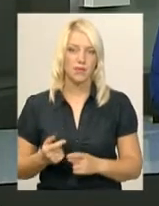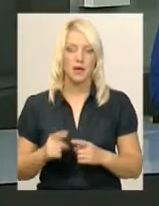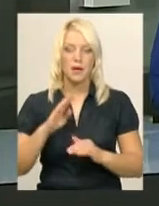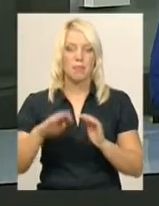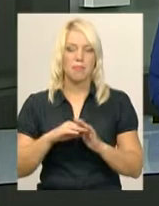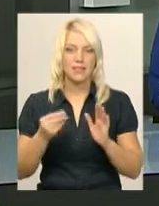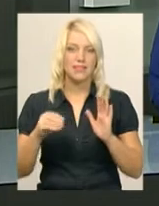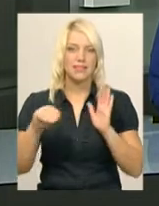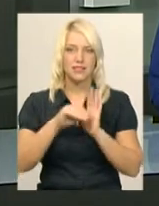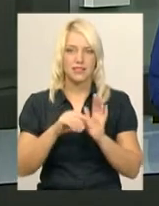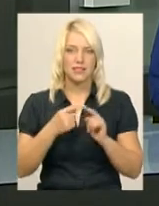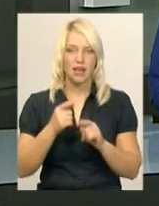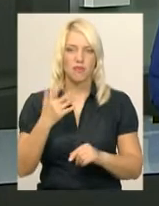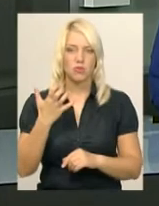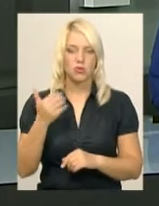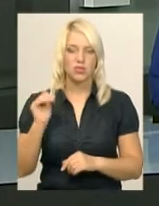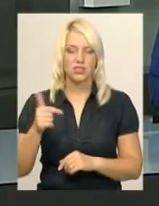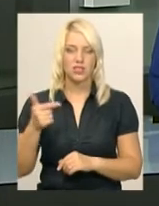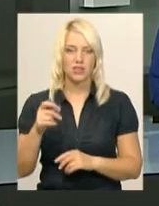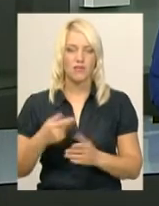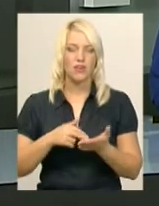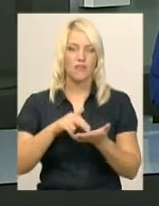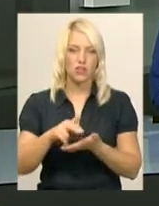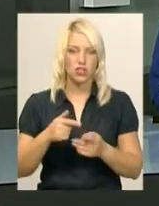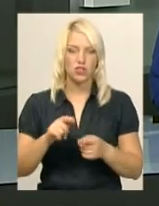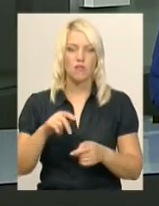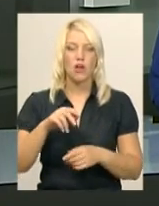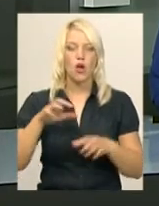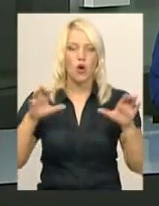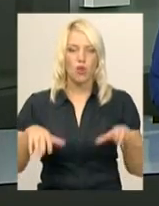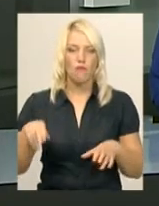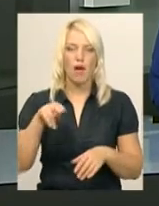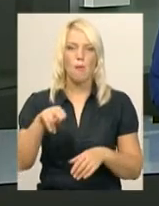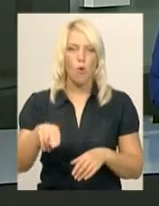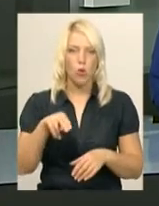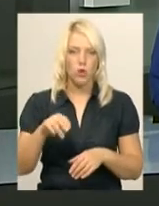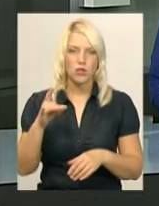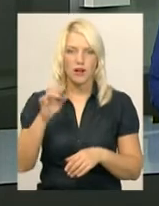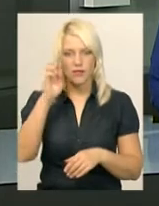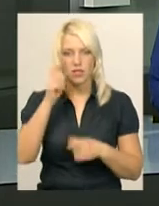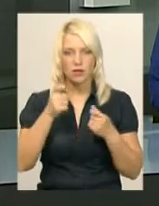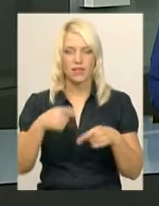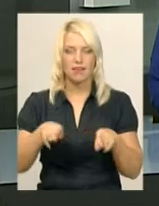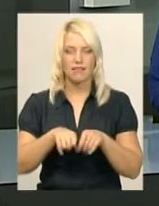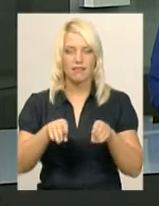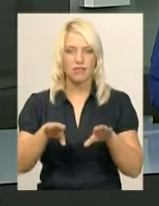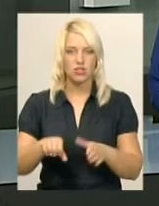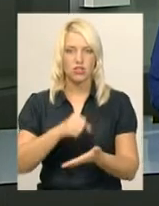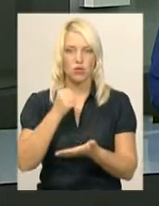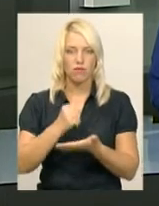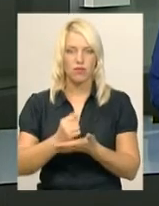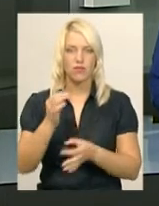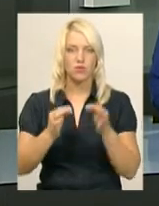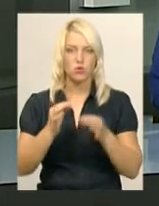заставу 500 тисяч гривень вийшов голова Полонської райдержадміністрації Віктор Солодкий. Відповідне рішення ухвалив Печерський райсуд міста Києва.